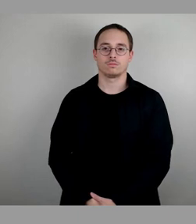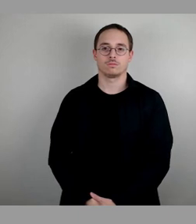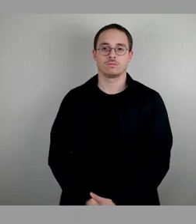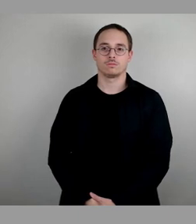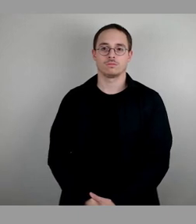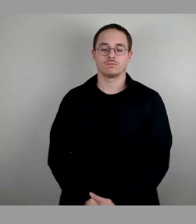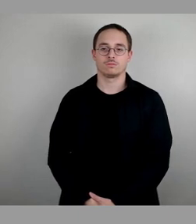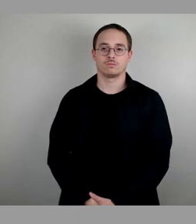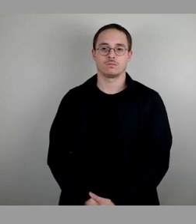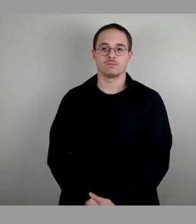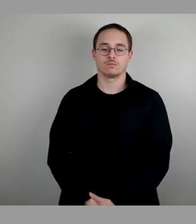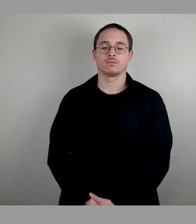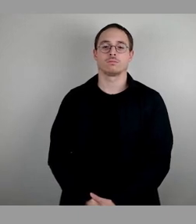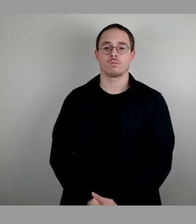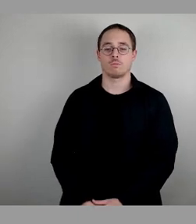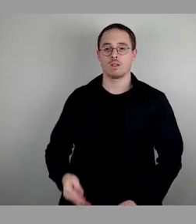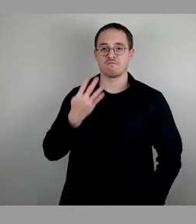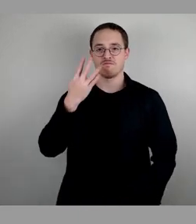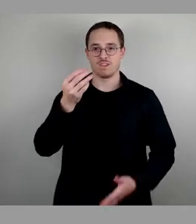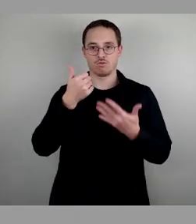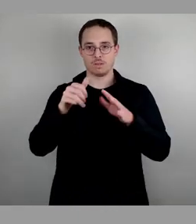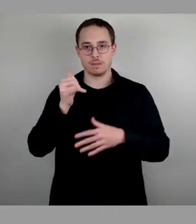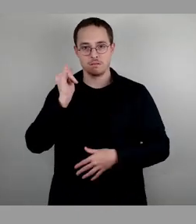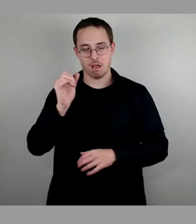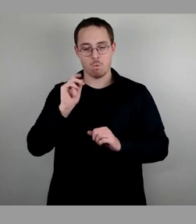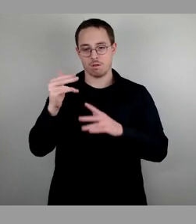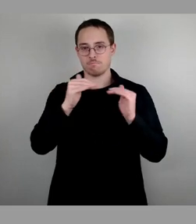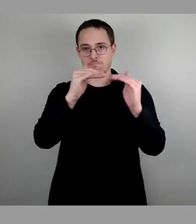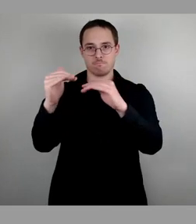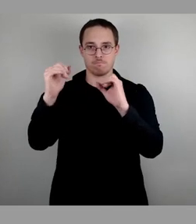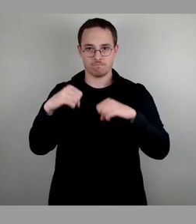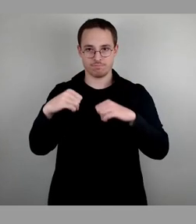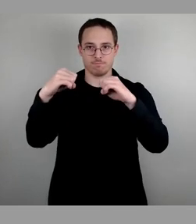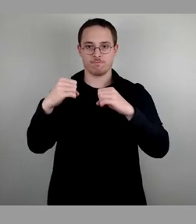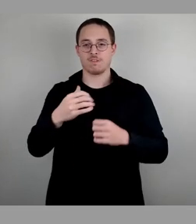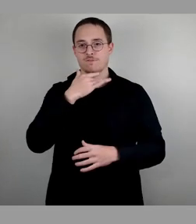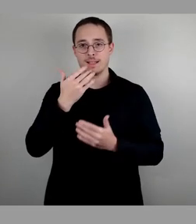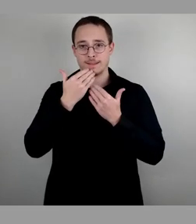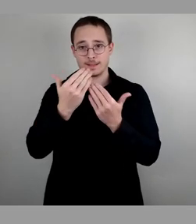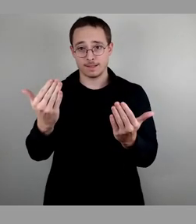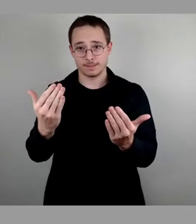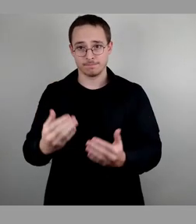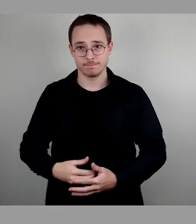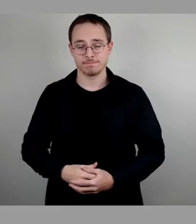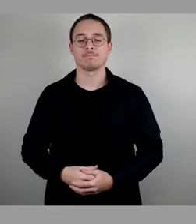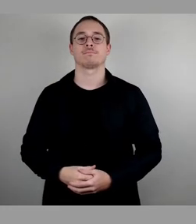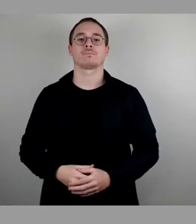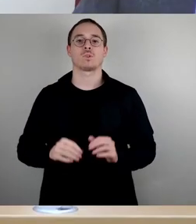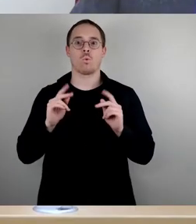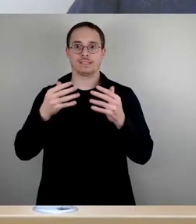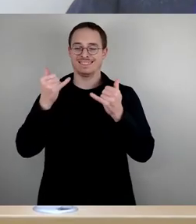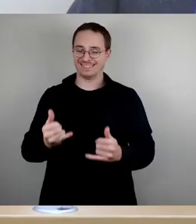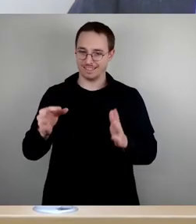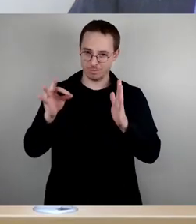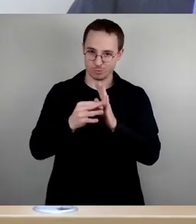Mit 64 ja stimmen ebenfalls einstimmig so beschlossen. Vielen Dank. Und dann kommen wir jetzt tatsächlich zu Top 30. zu Top jetzt Top 30.